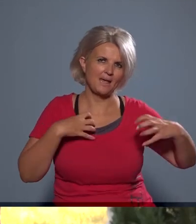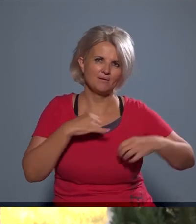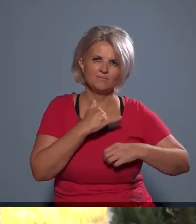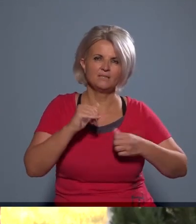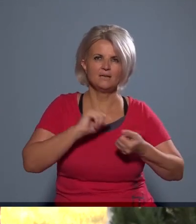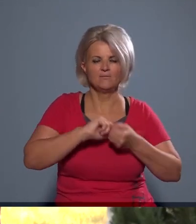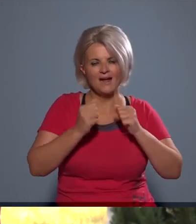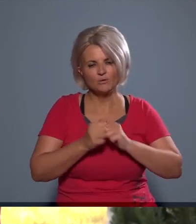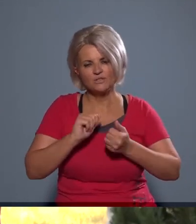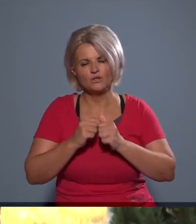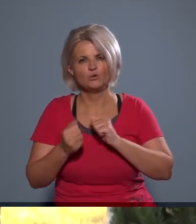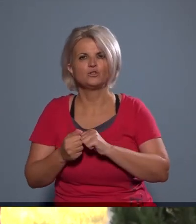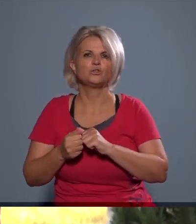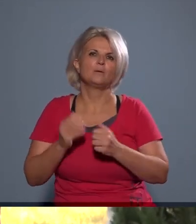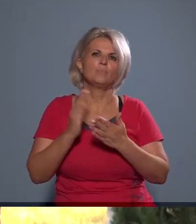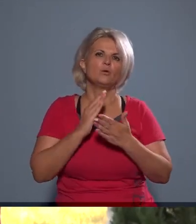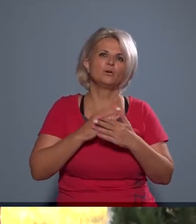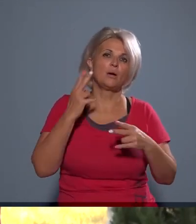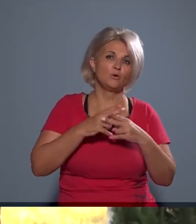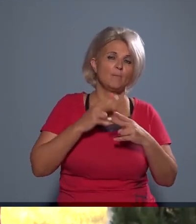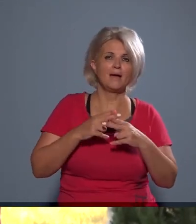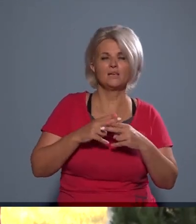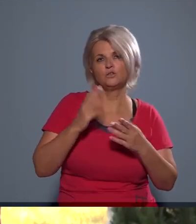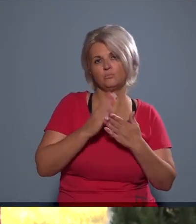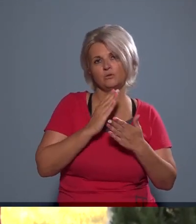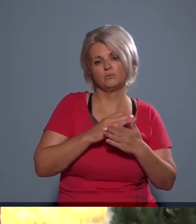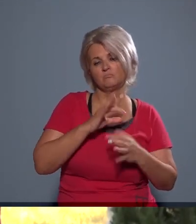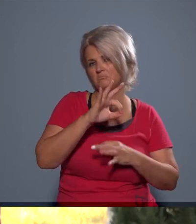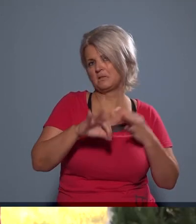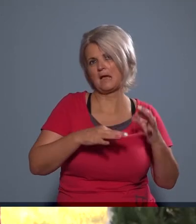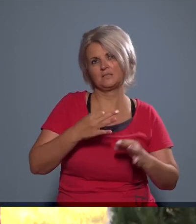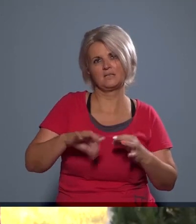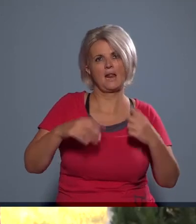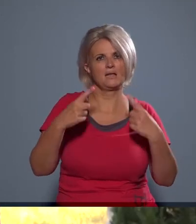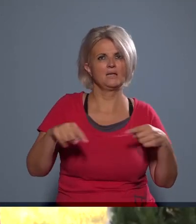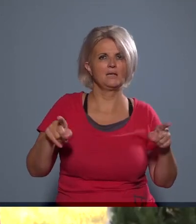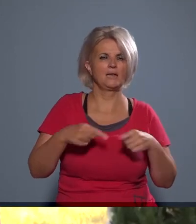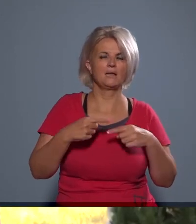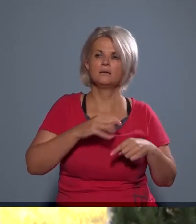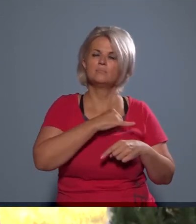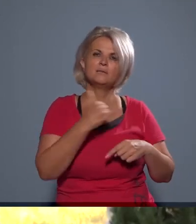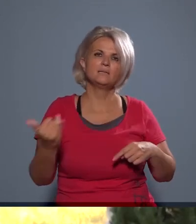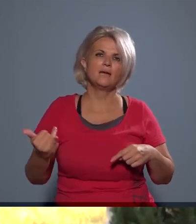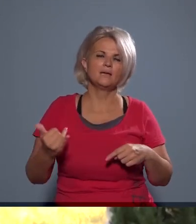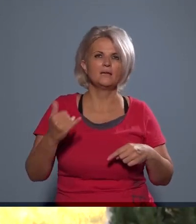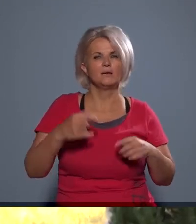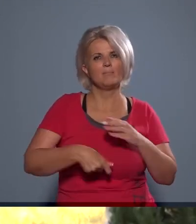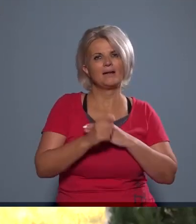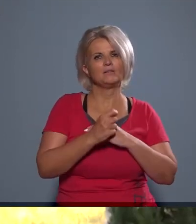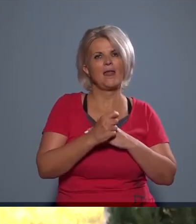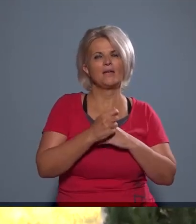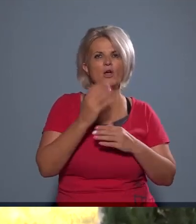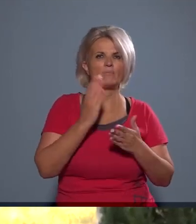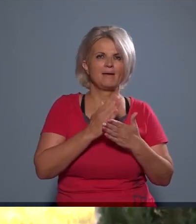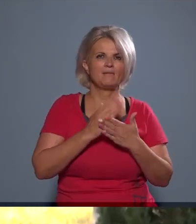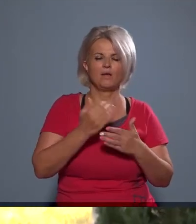változatos a program, a romák itt szoktak hozni nagyon jó kis műsorokat, lesz tánc, zene, ének, úgyhogy úgy gondolom, hogy mindenki meg